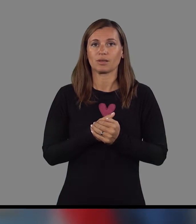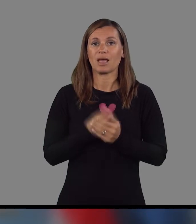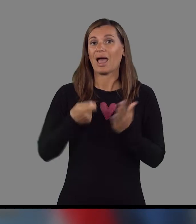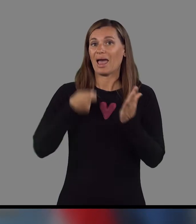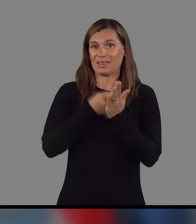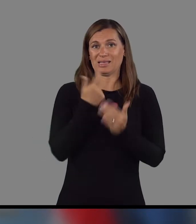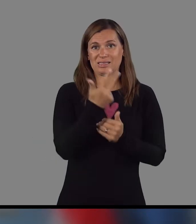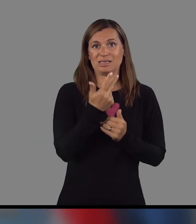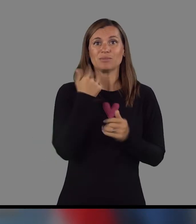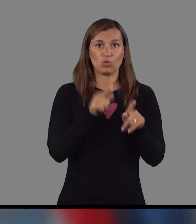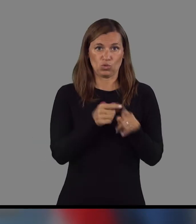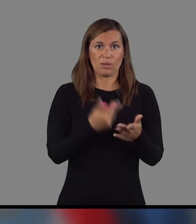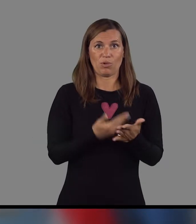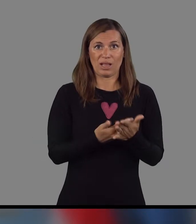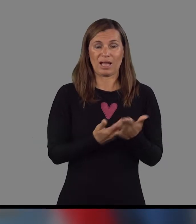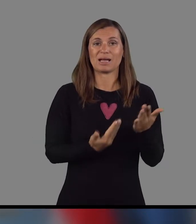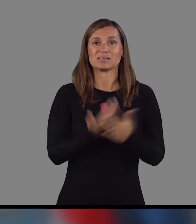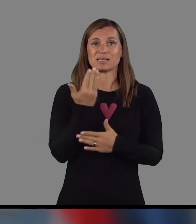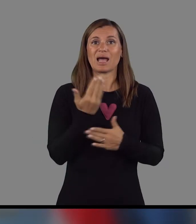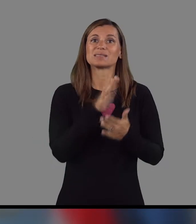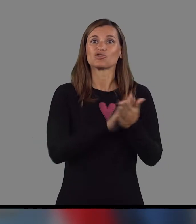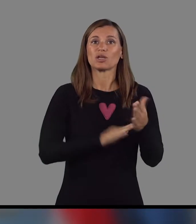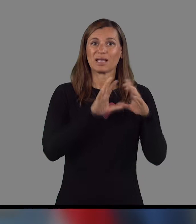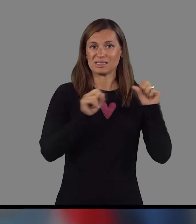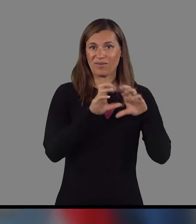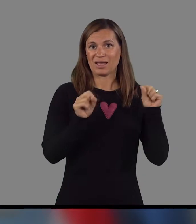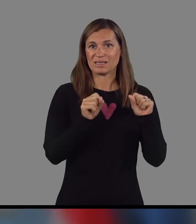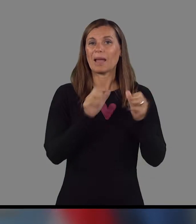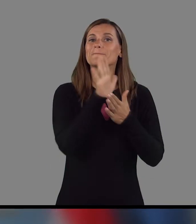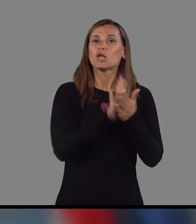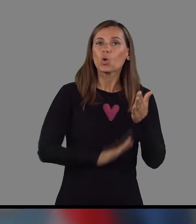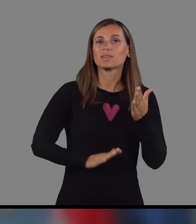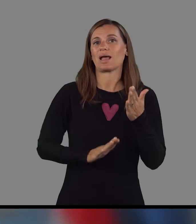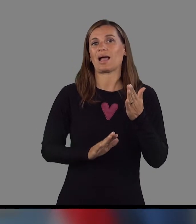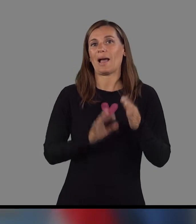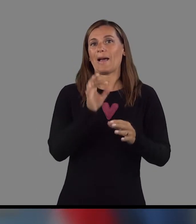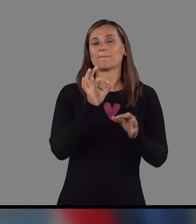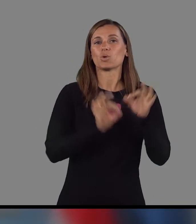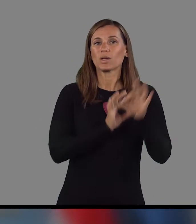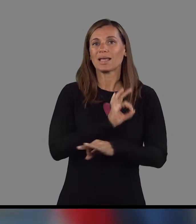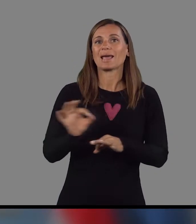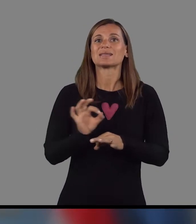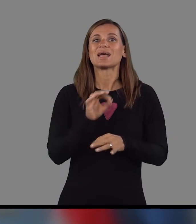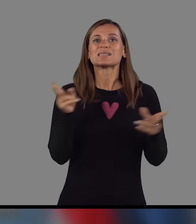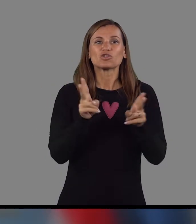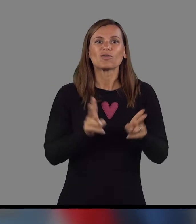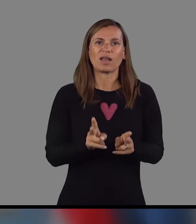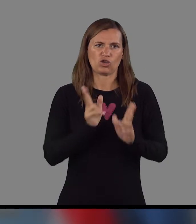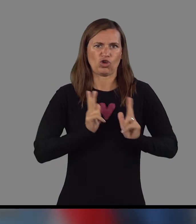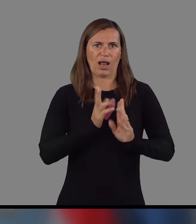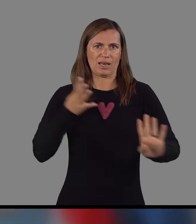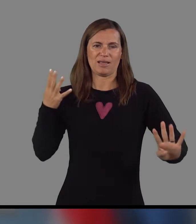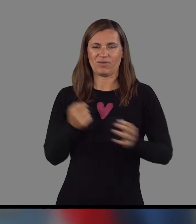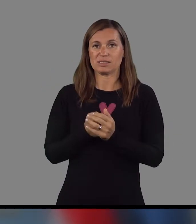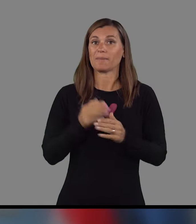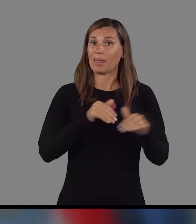Anex 3 je bil tudi podlaga za začetek izvajanja pilotnega projekta skraševanja čakalnih vrst. Kot veste